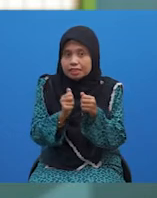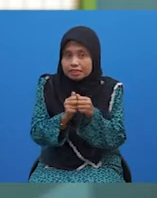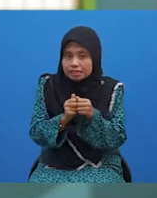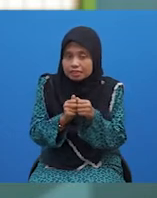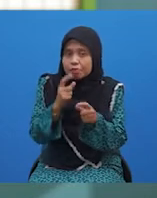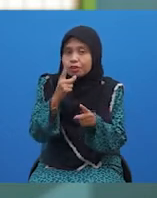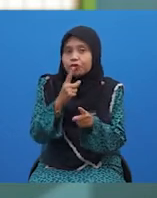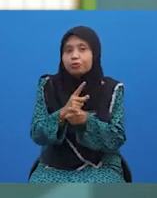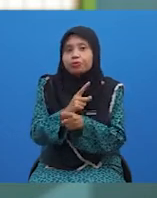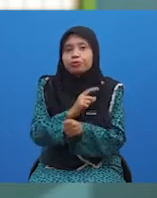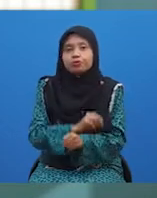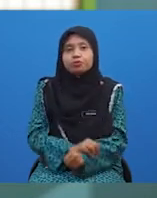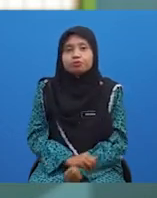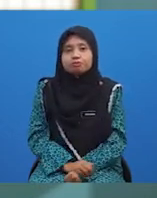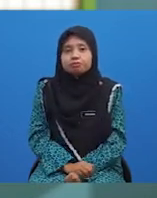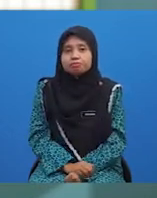dengan tepat.